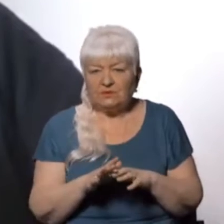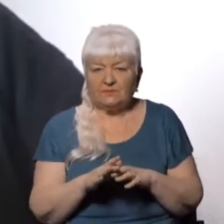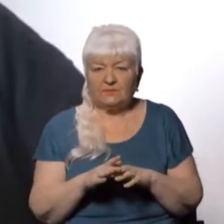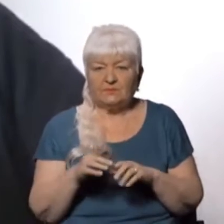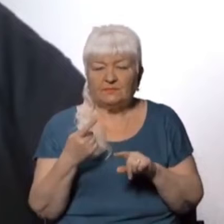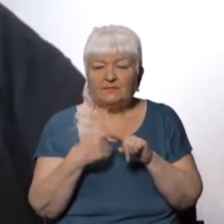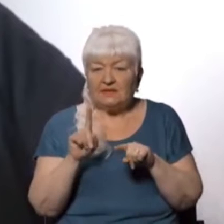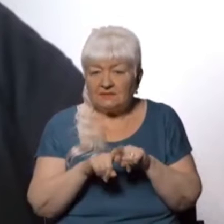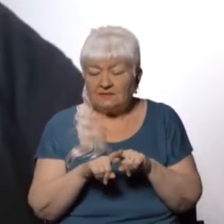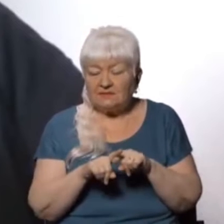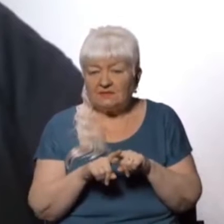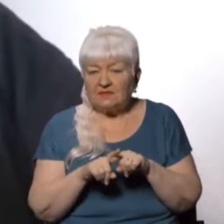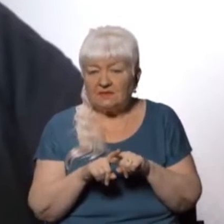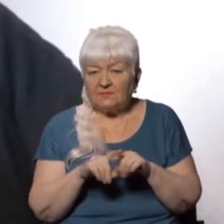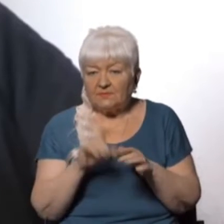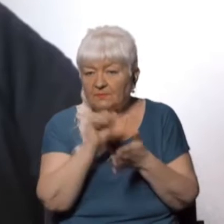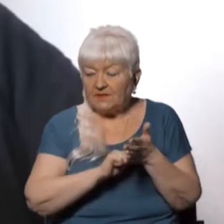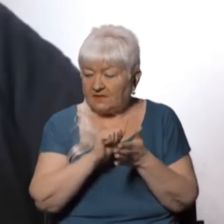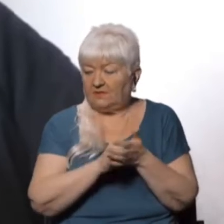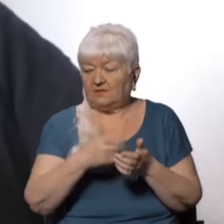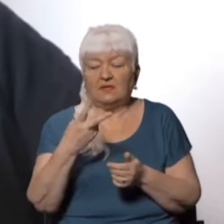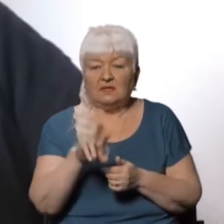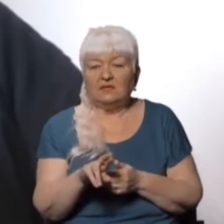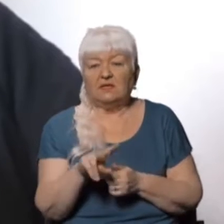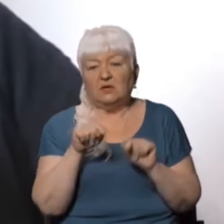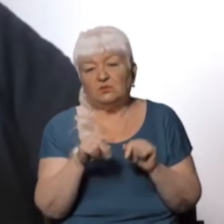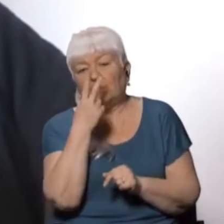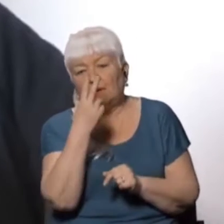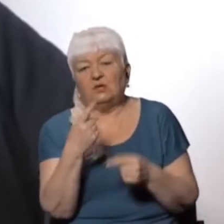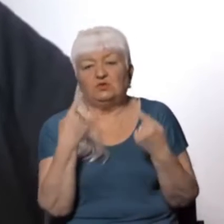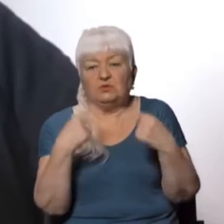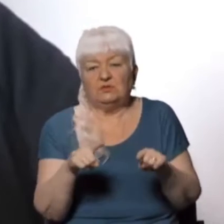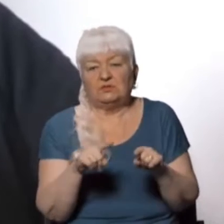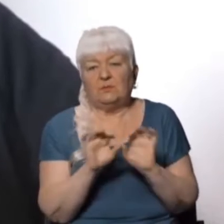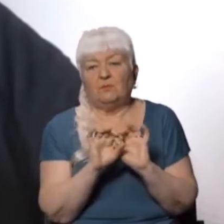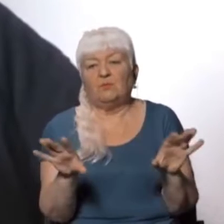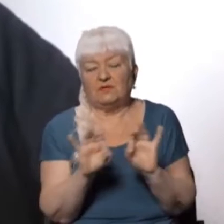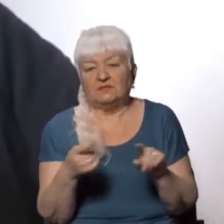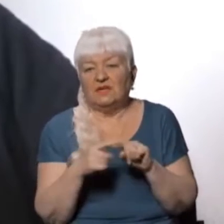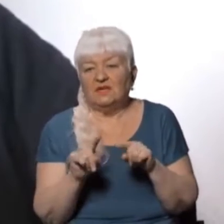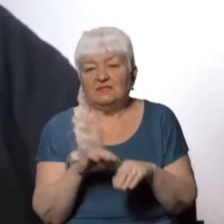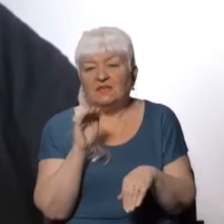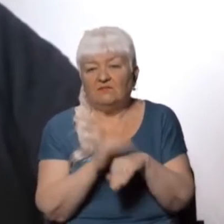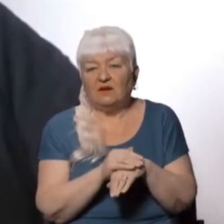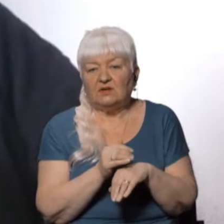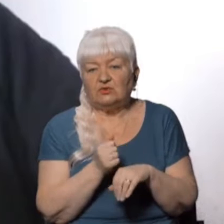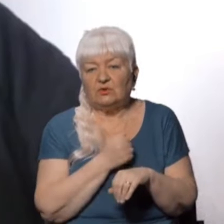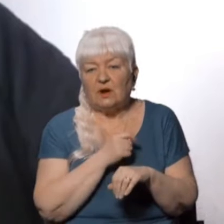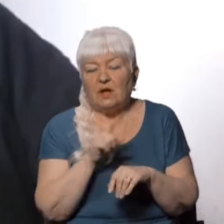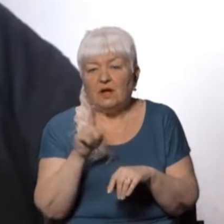це привід. Але я тут бачаю і інше пояснення. Це фактор мобілізації,